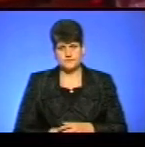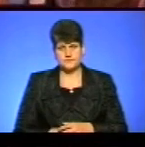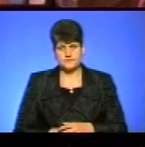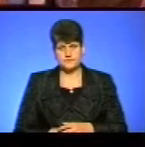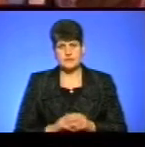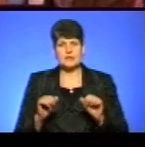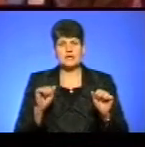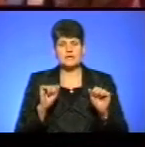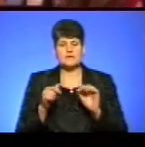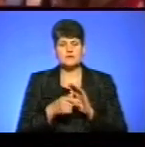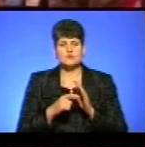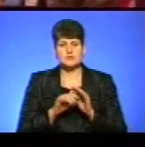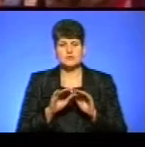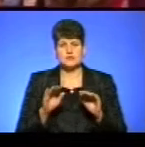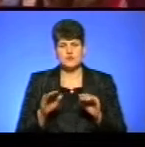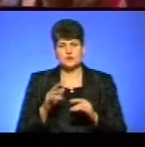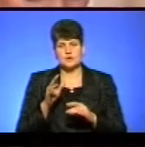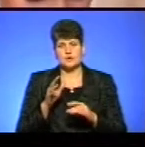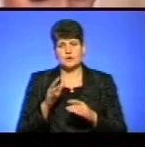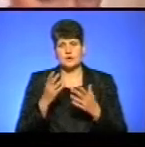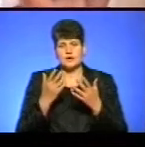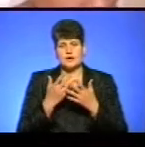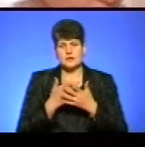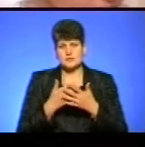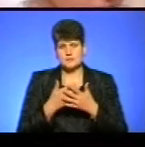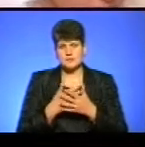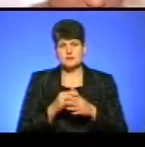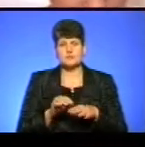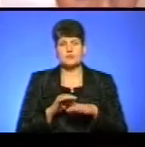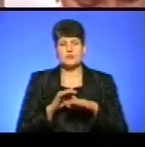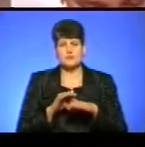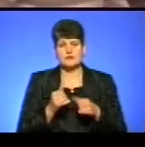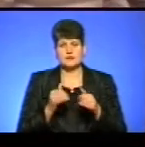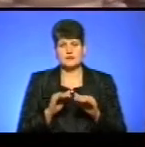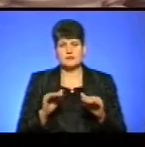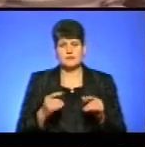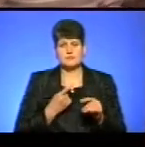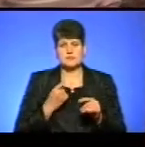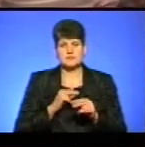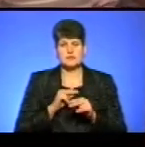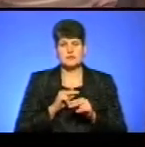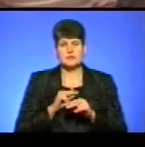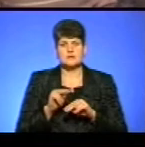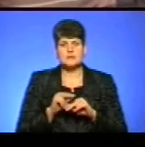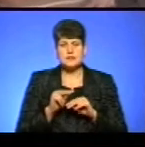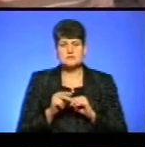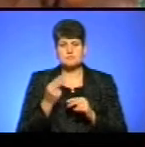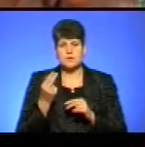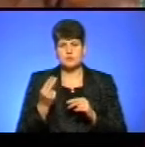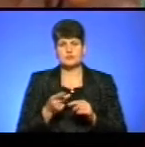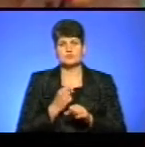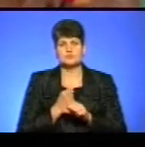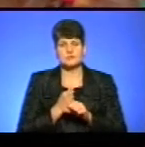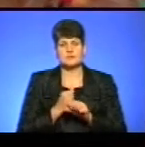Керівник студії дитячої анімації «Руда миша» Олена Мудра провела для дітей майстер-клас. З малюнків, які виконав кожен з 11